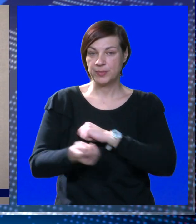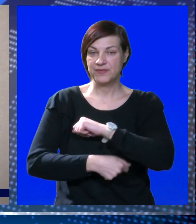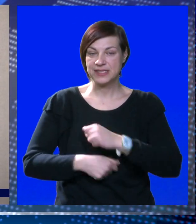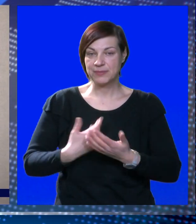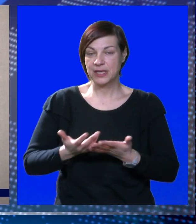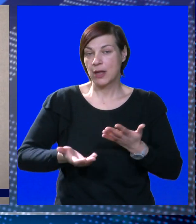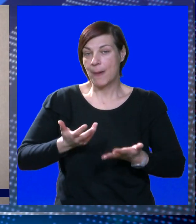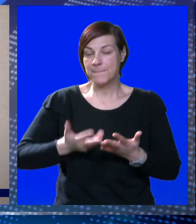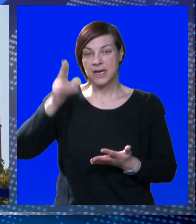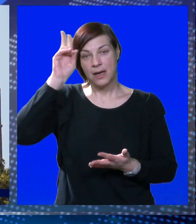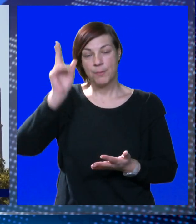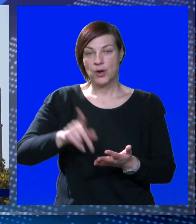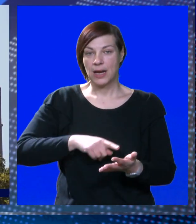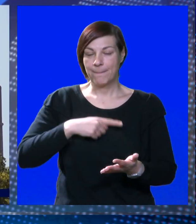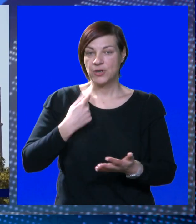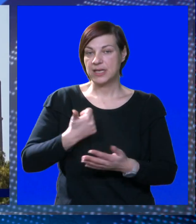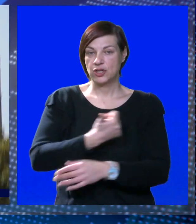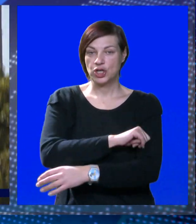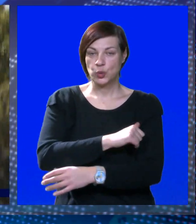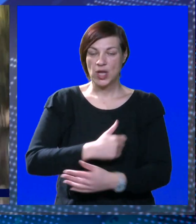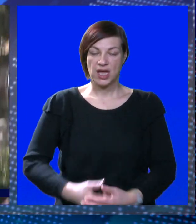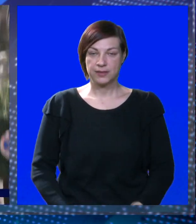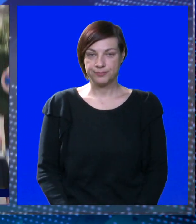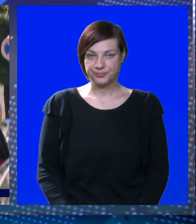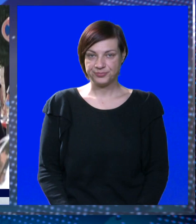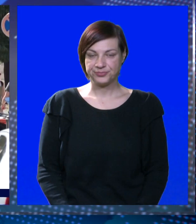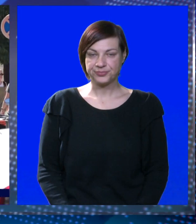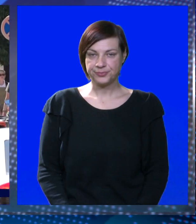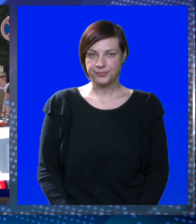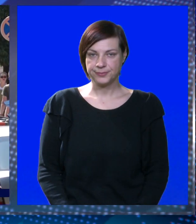od 1. srpnja dok bi prilagodba mogla potrajati i do godinu dana.